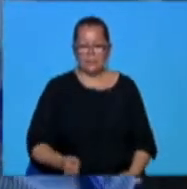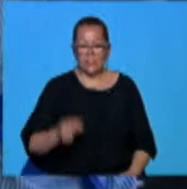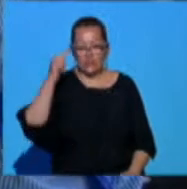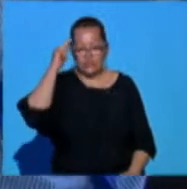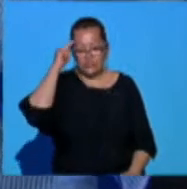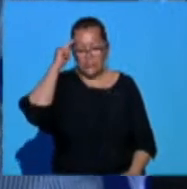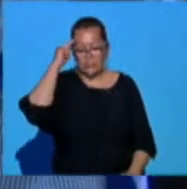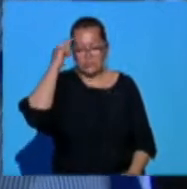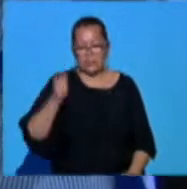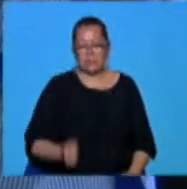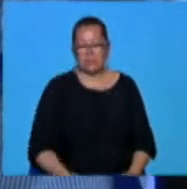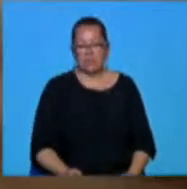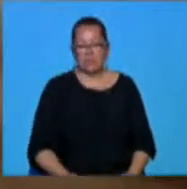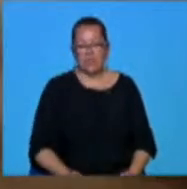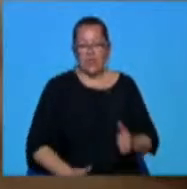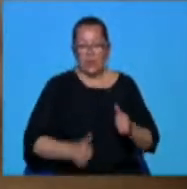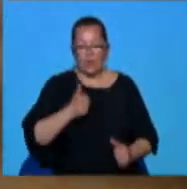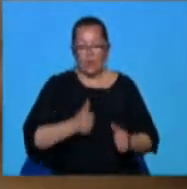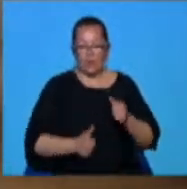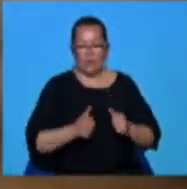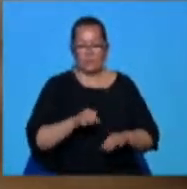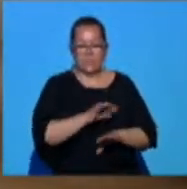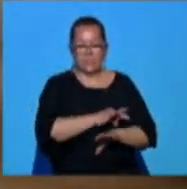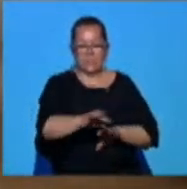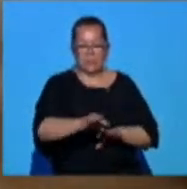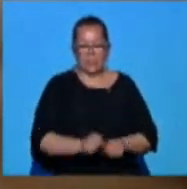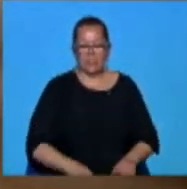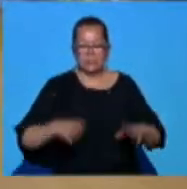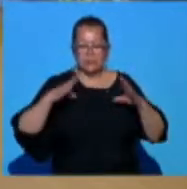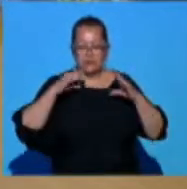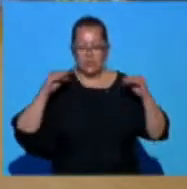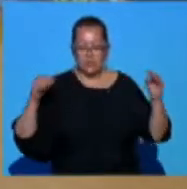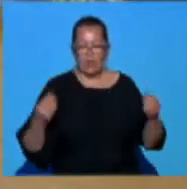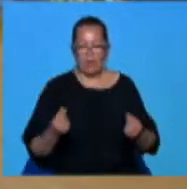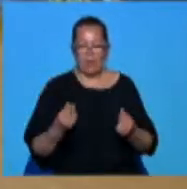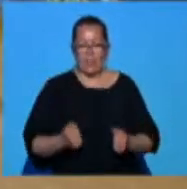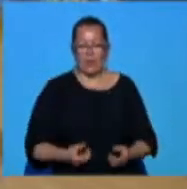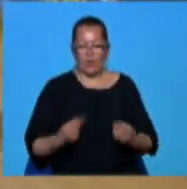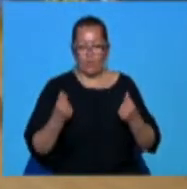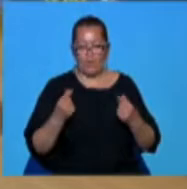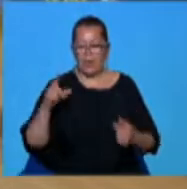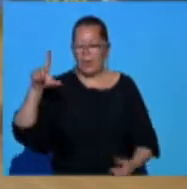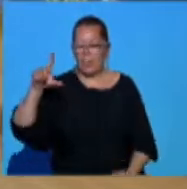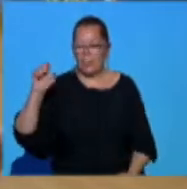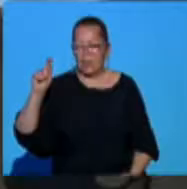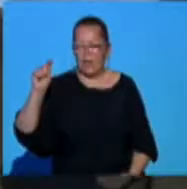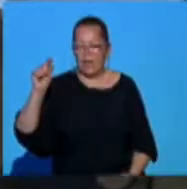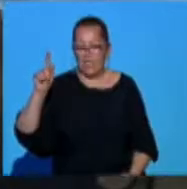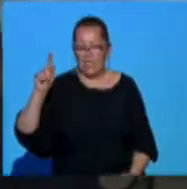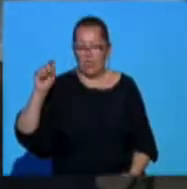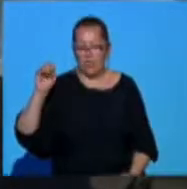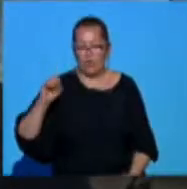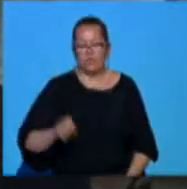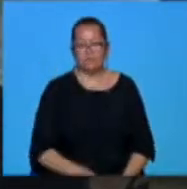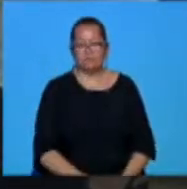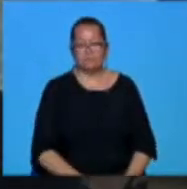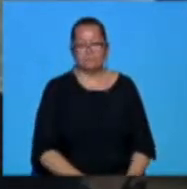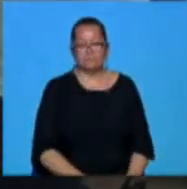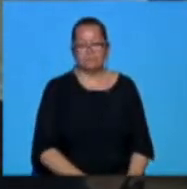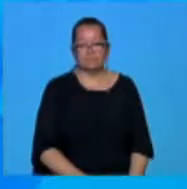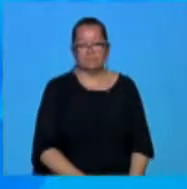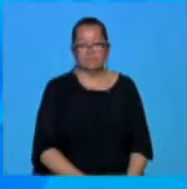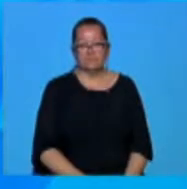Științescu. În urma unui concurs de proiecte, cea mai mare parte din fonduri a fost utilizată pentru achiziționarea mai multor seturi Lego.